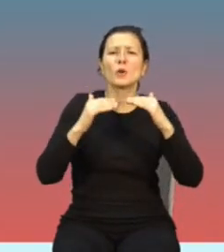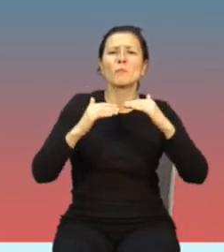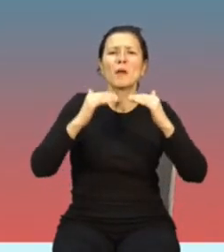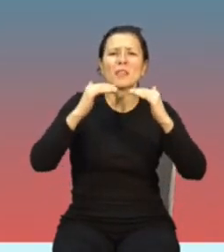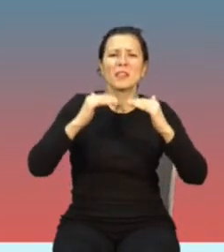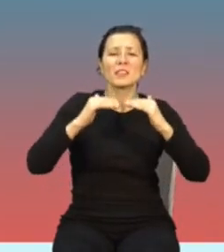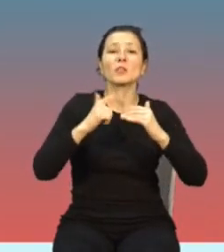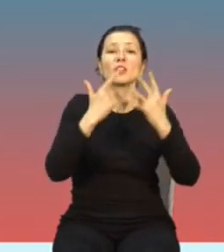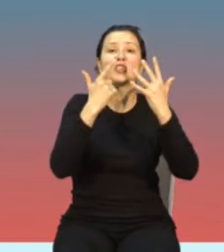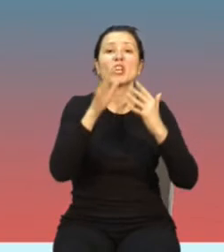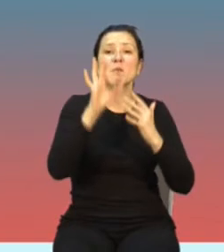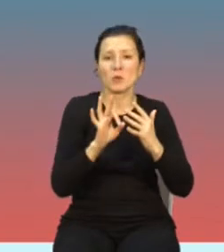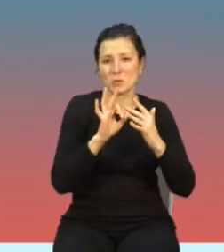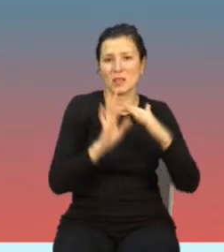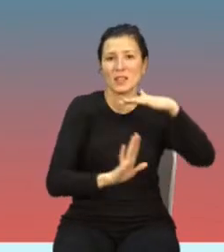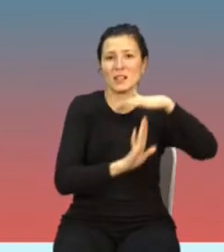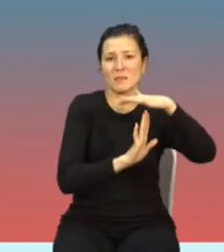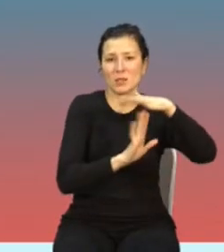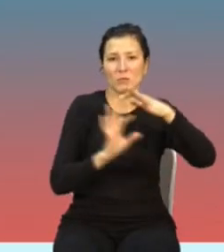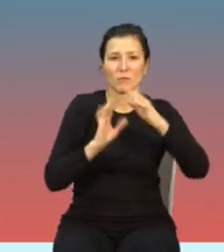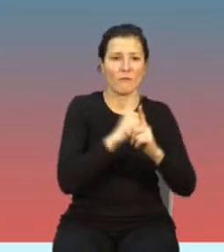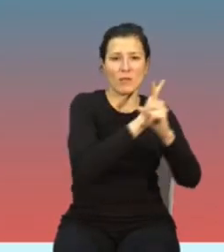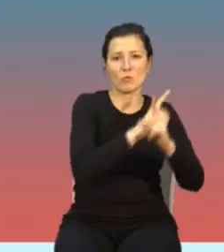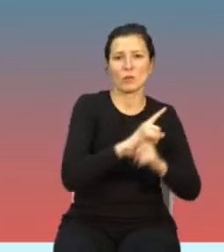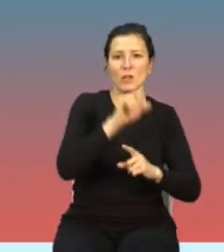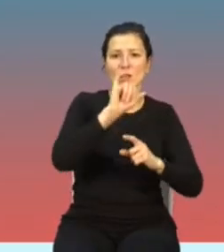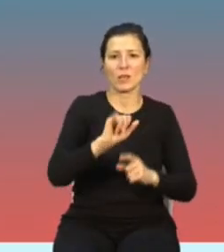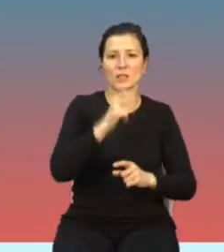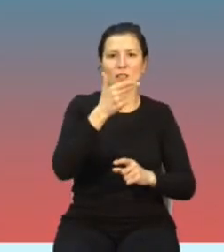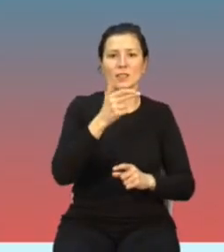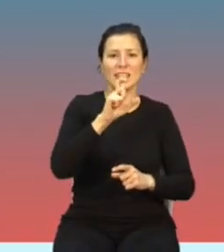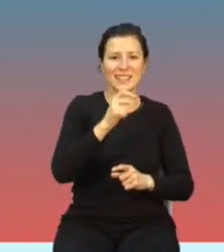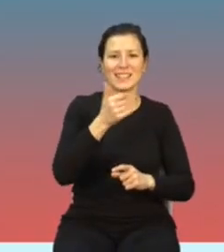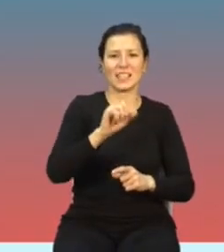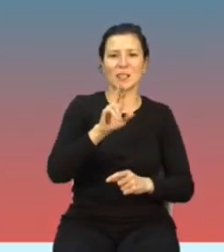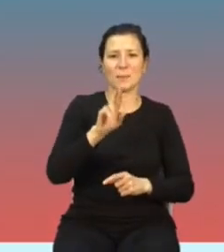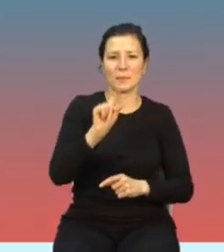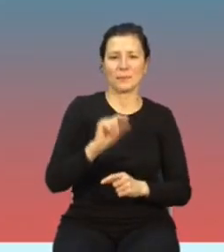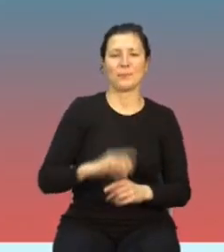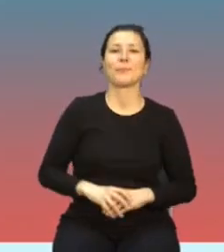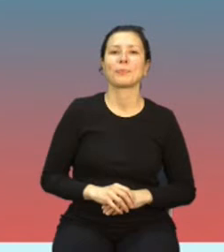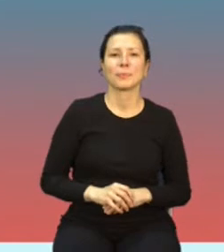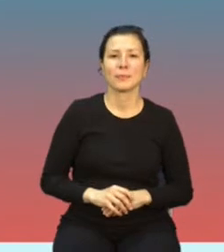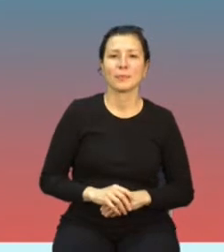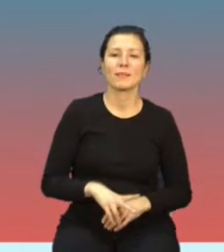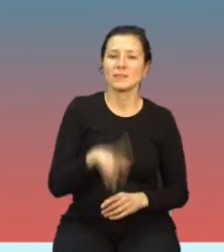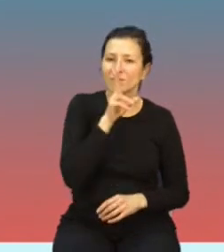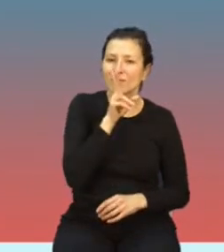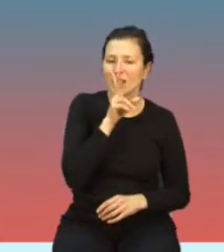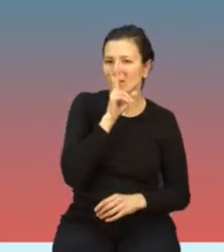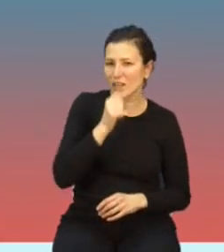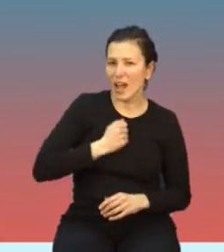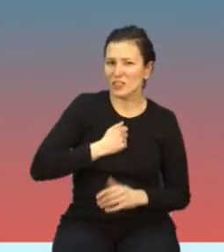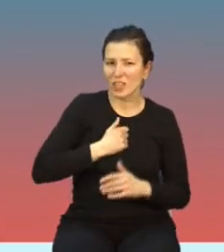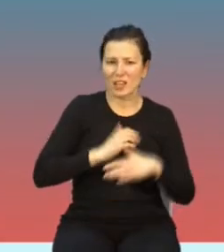limitu zgodnego z IGNIRP. Zresztą tutaj wyraźnie widać, gdzie się znajduje ten